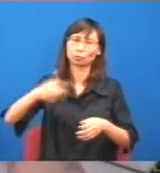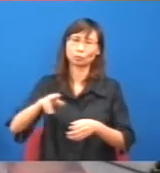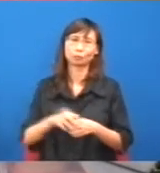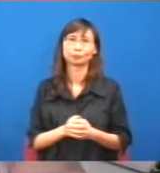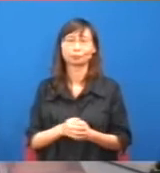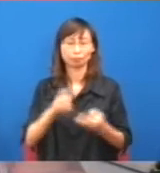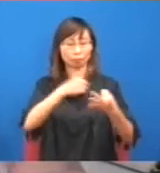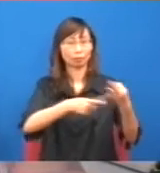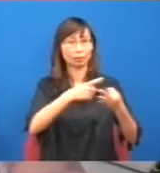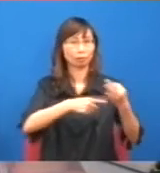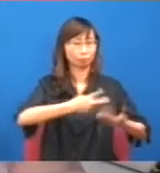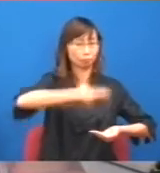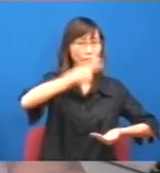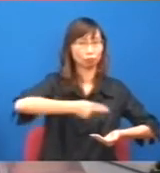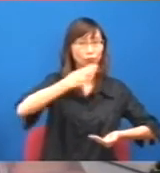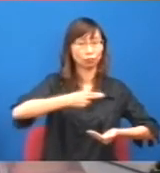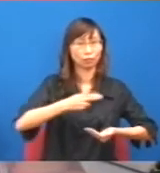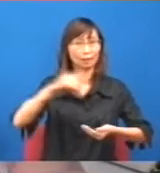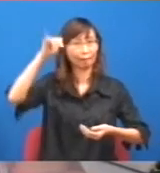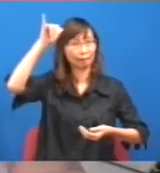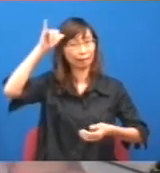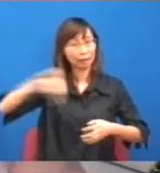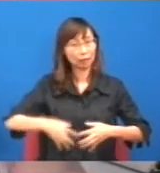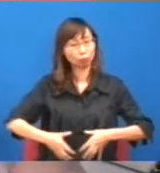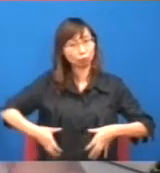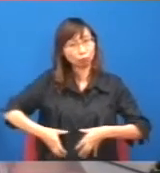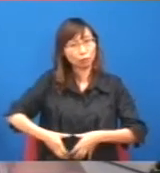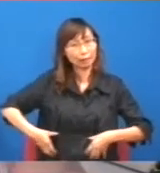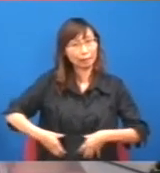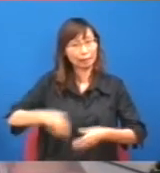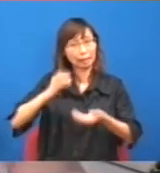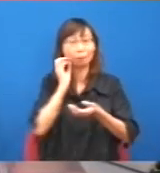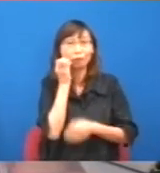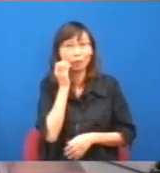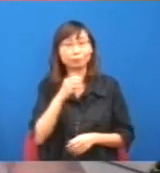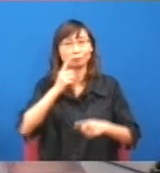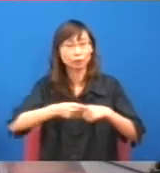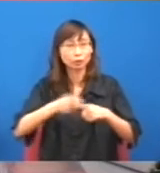一碟牛腩,牛腩飯,這樣算吧,真是做兩個小時,